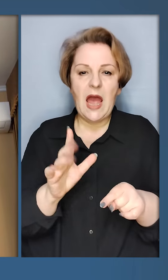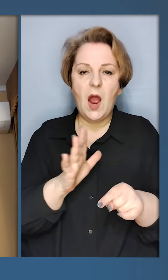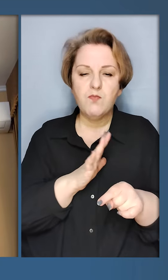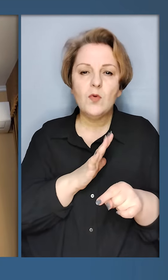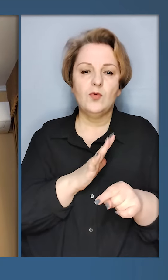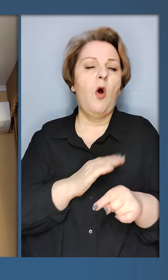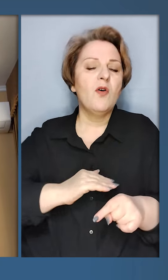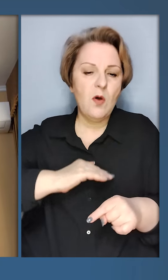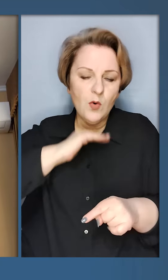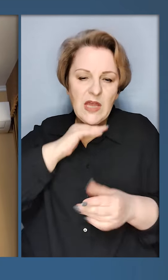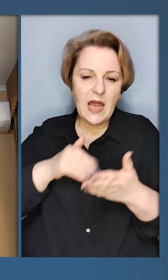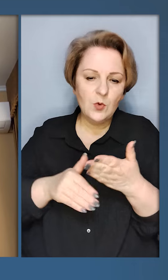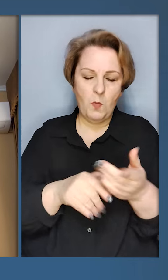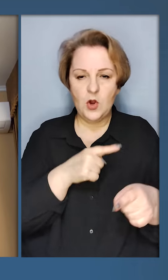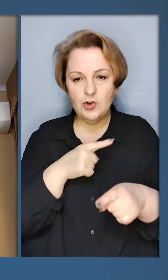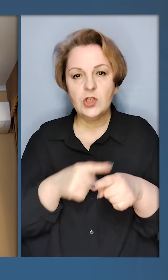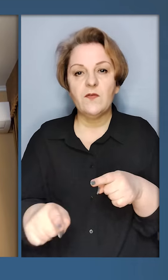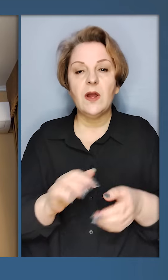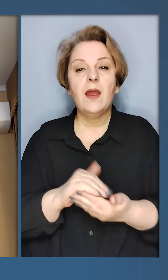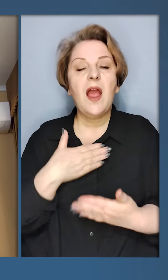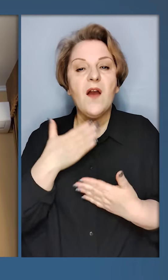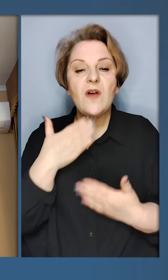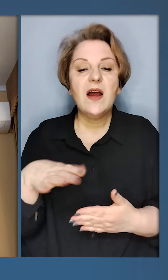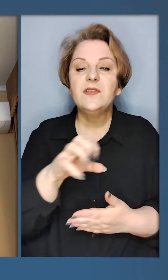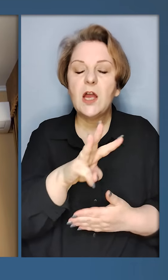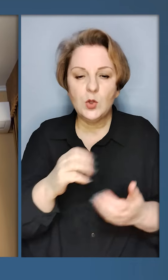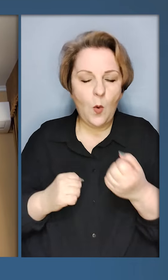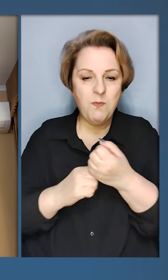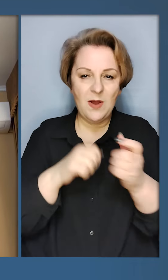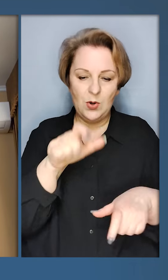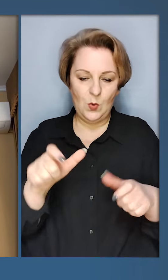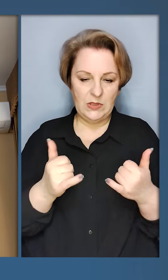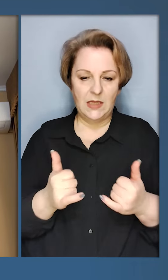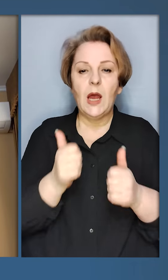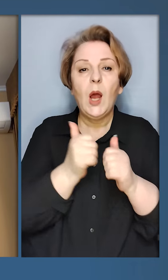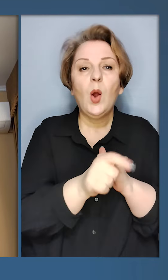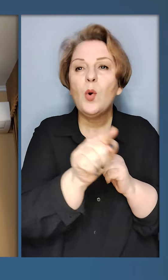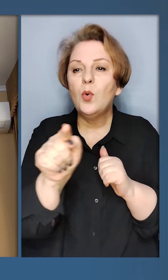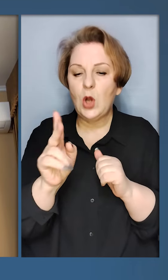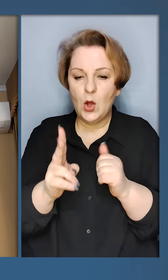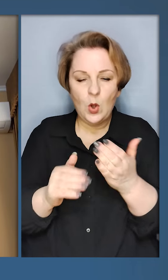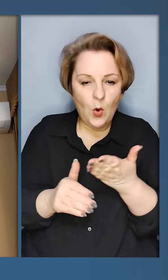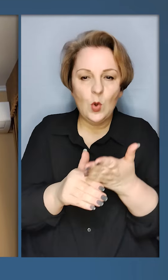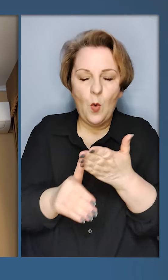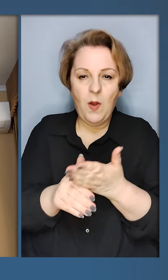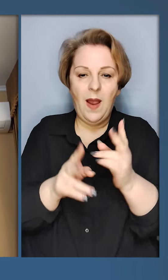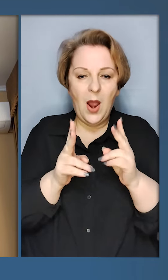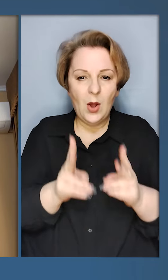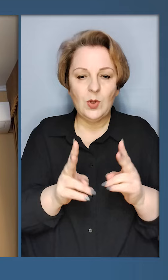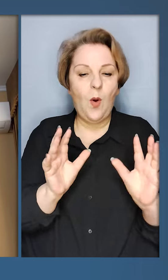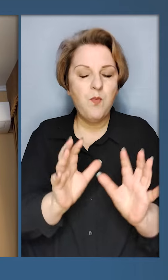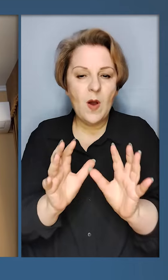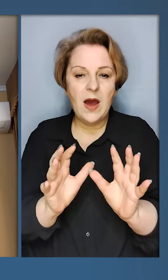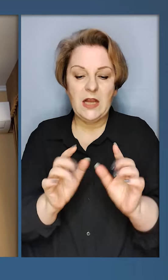Потрібно, щоб це була достатня допомога і швидка. Я вдячний усім, хто підтримує людей зараз, кожному, хто